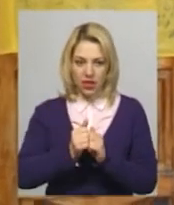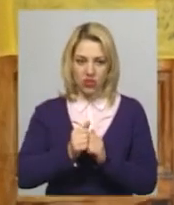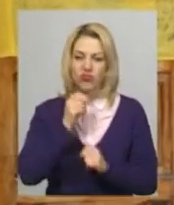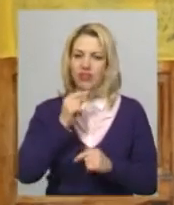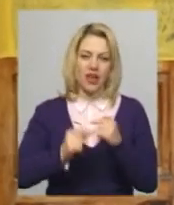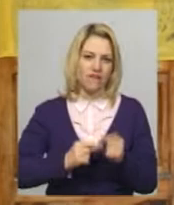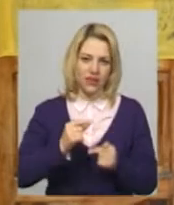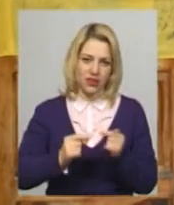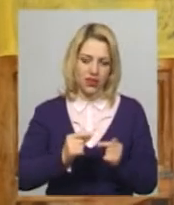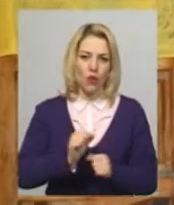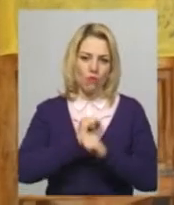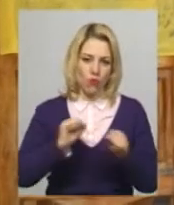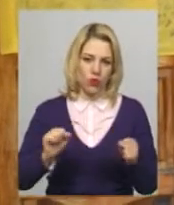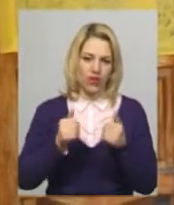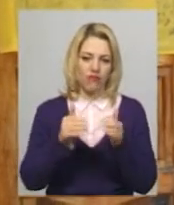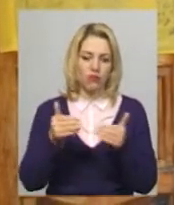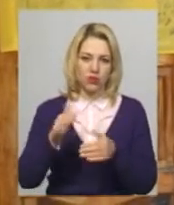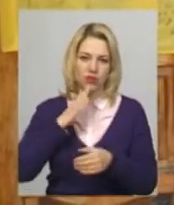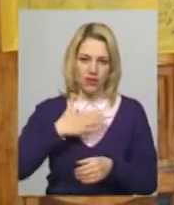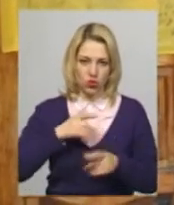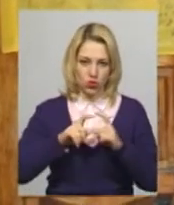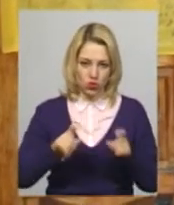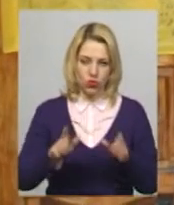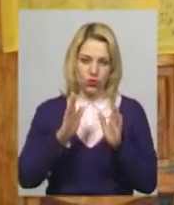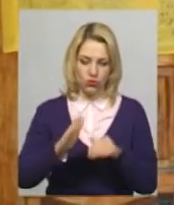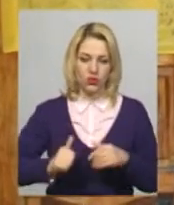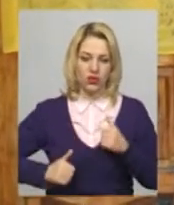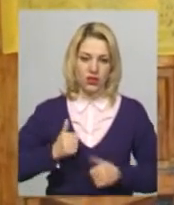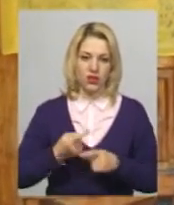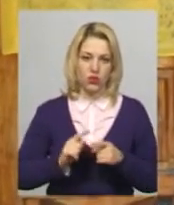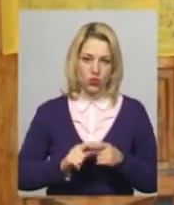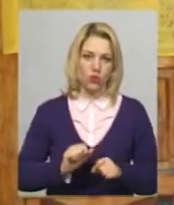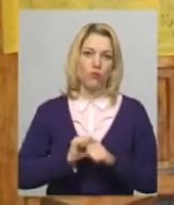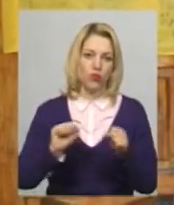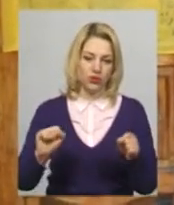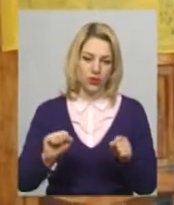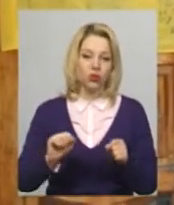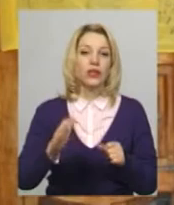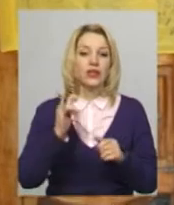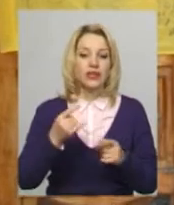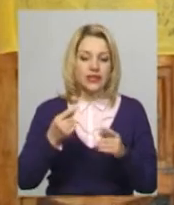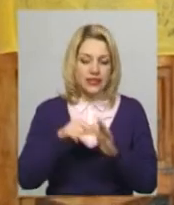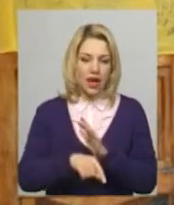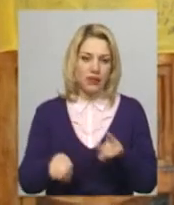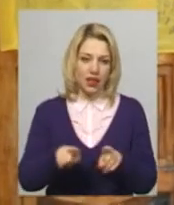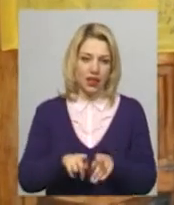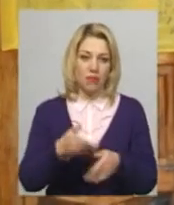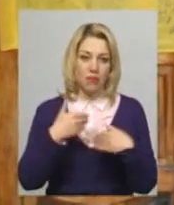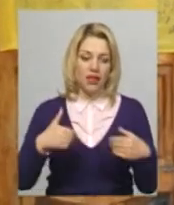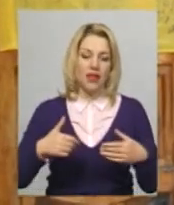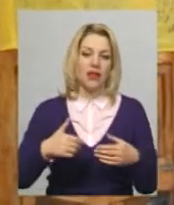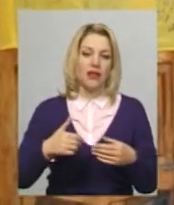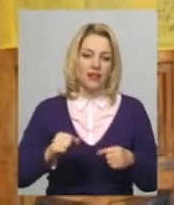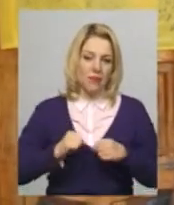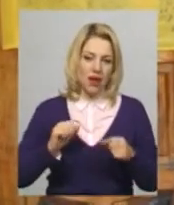віки подвиг випускників школи, будуть гідними цього подвигу. Саме такими ми намагаємося